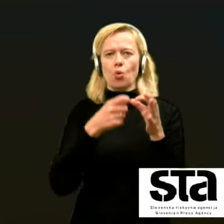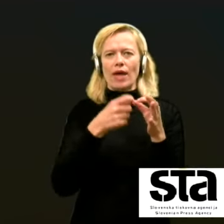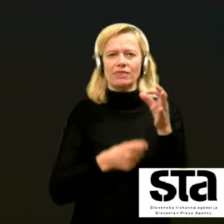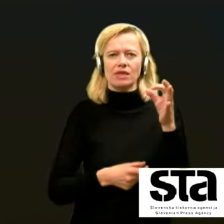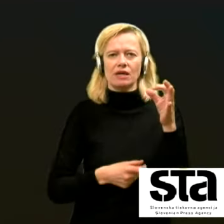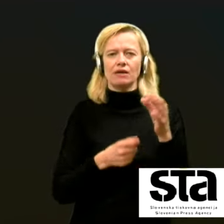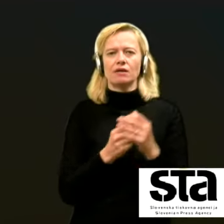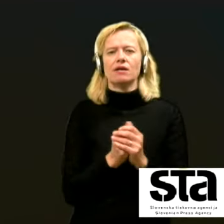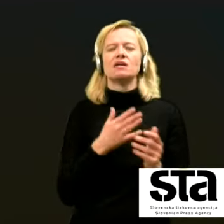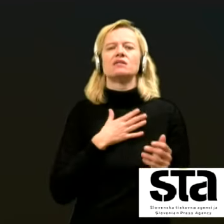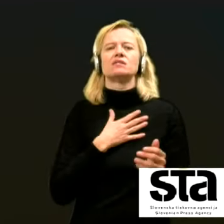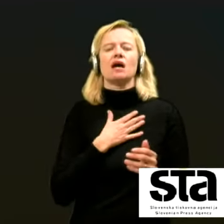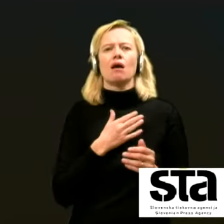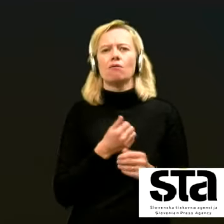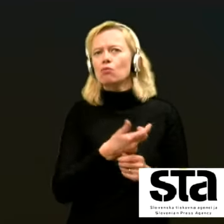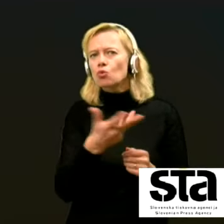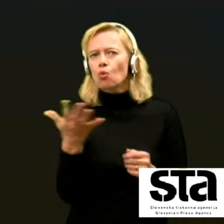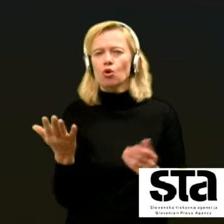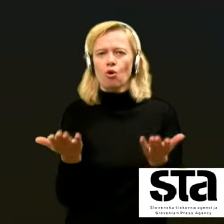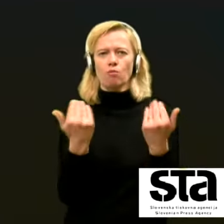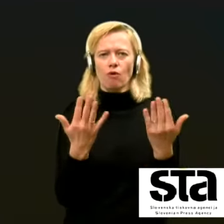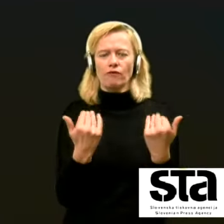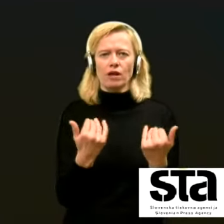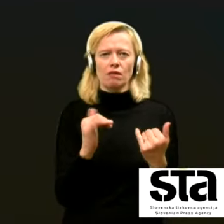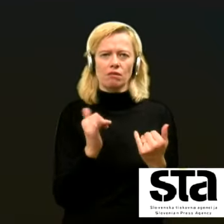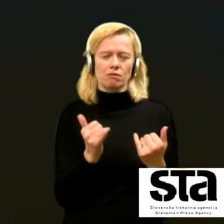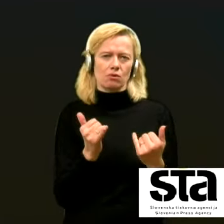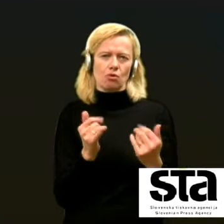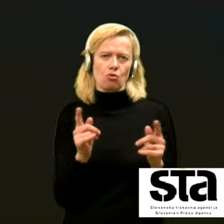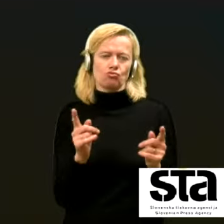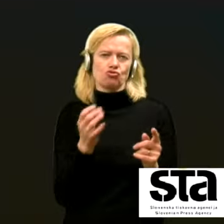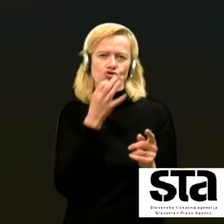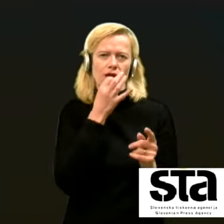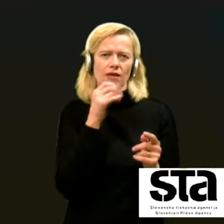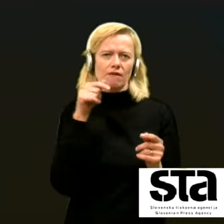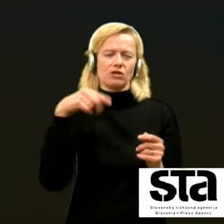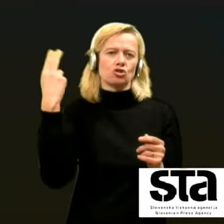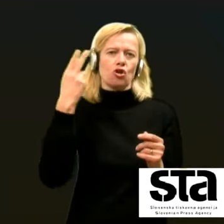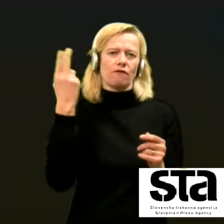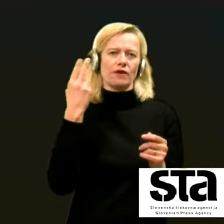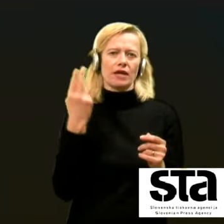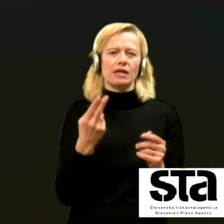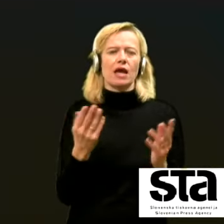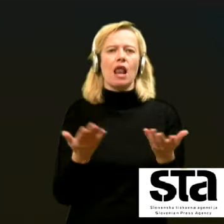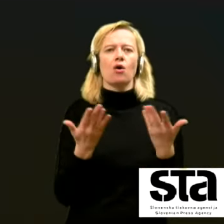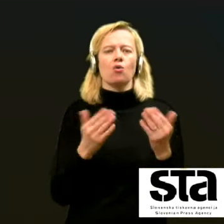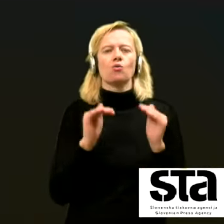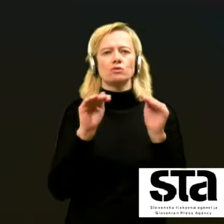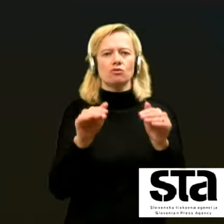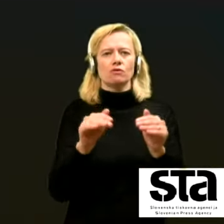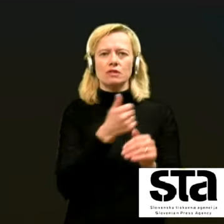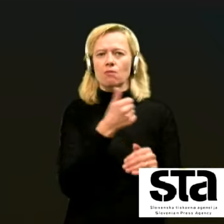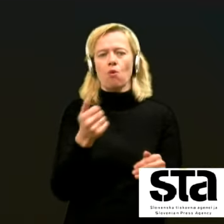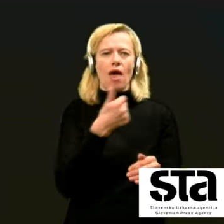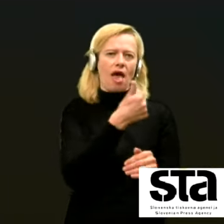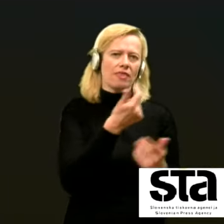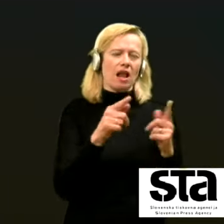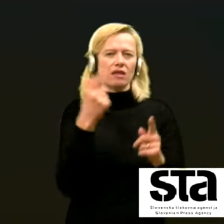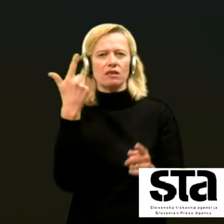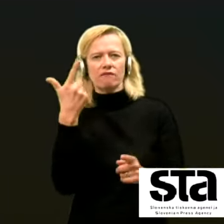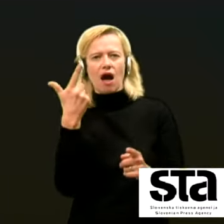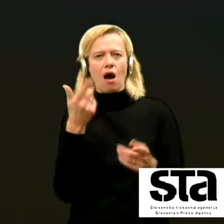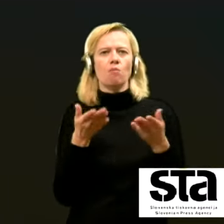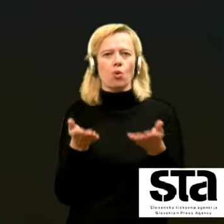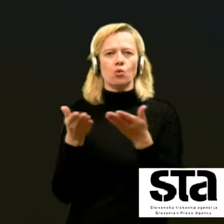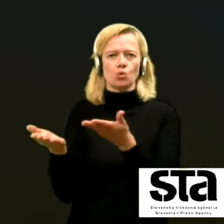Zakaj toliko povabil, glede na to, morda v Sloveniji tak test lahko zagotovite morda en ali dva ponudnika in jih če